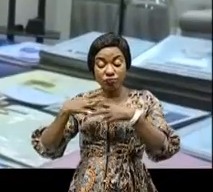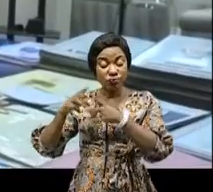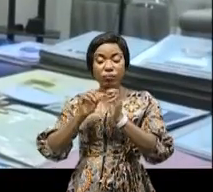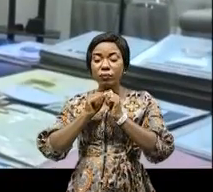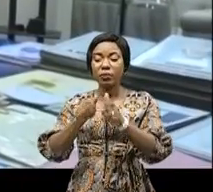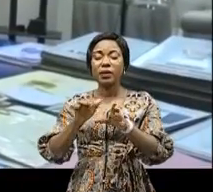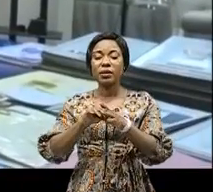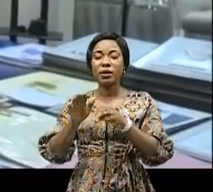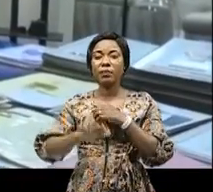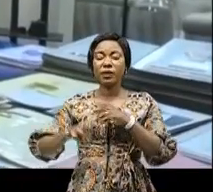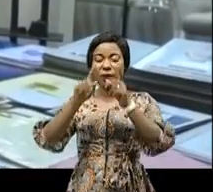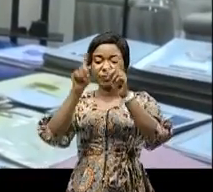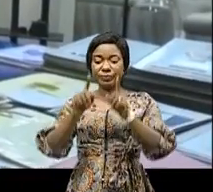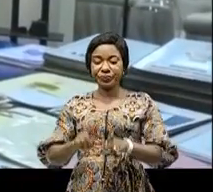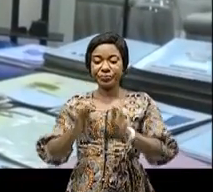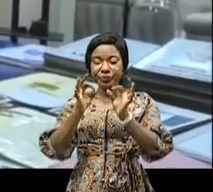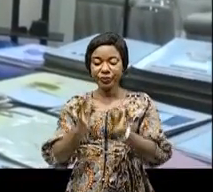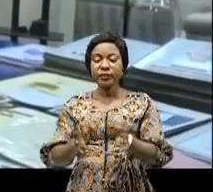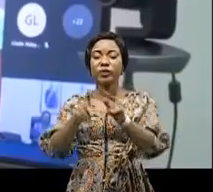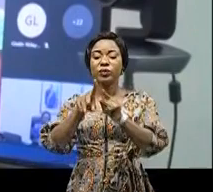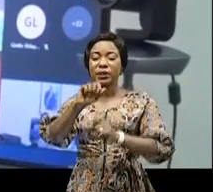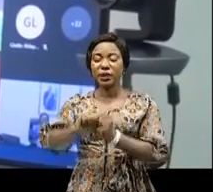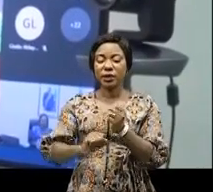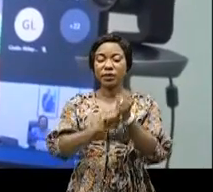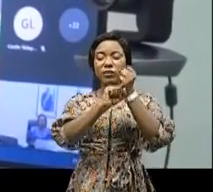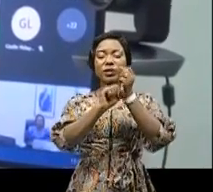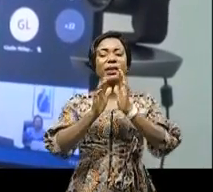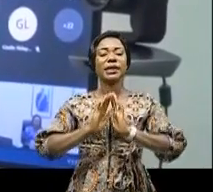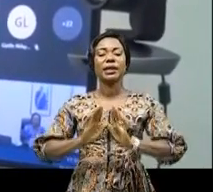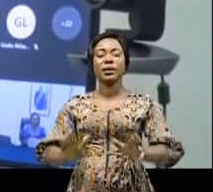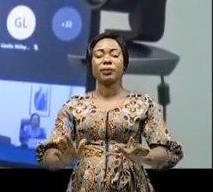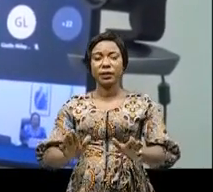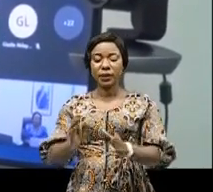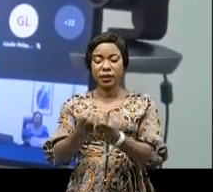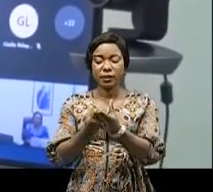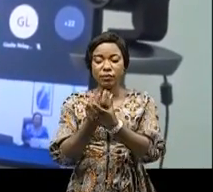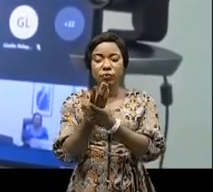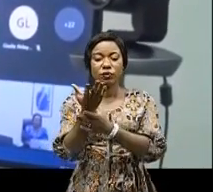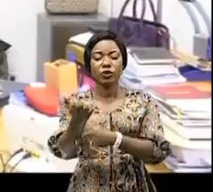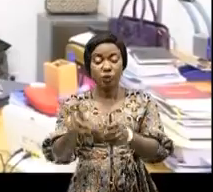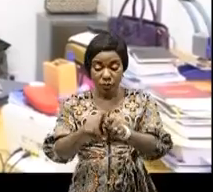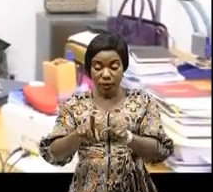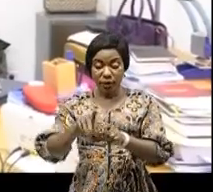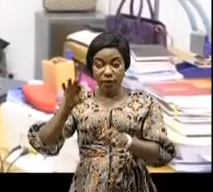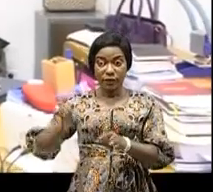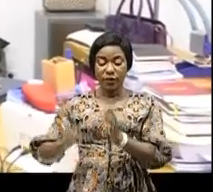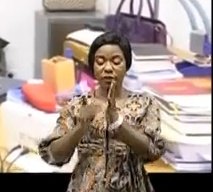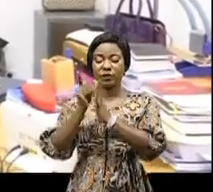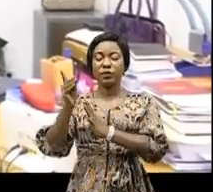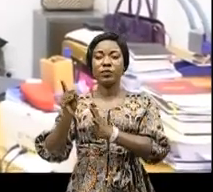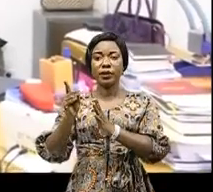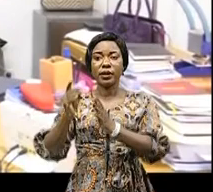africains, mais aussi de renforcer les capacités des productions tout en privilégiant les développements des